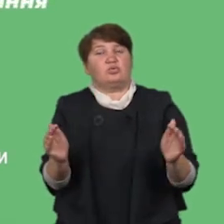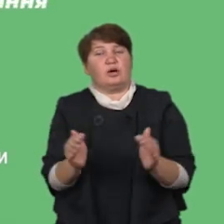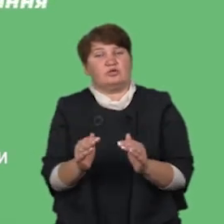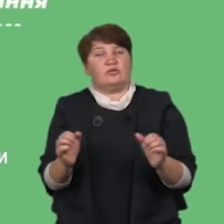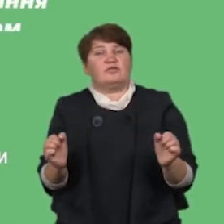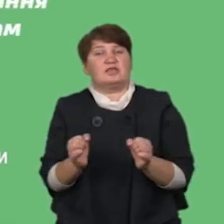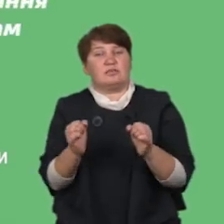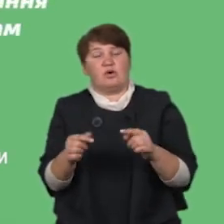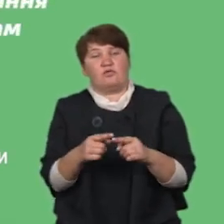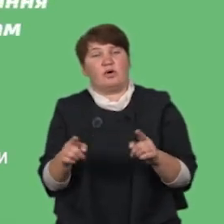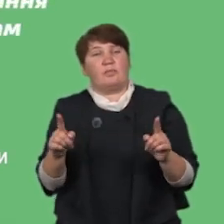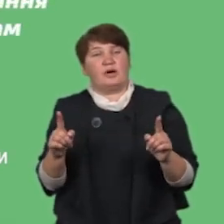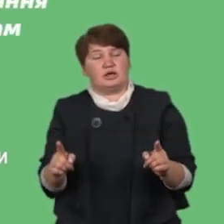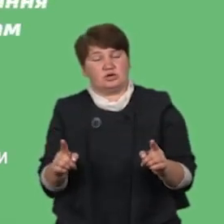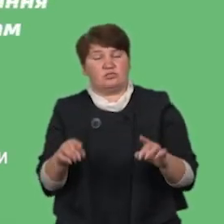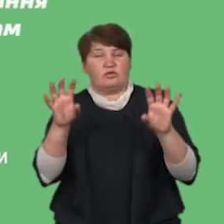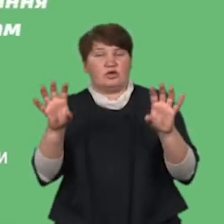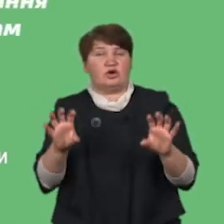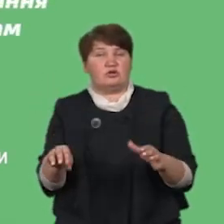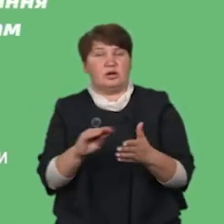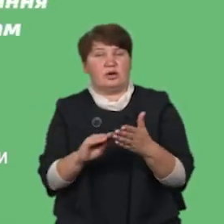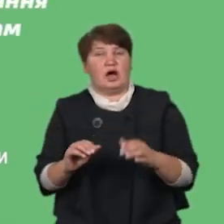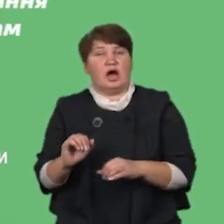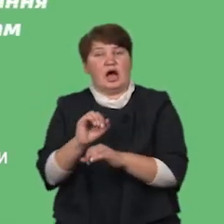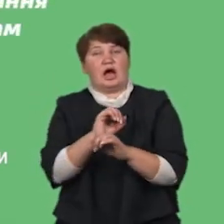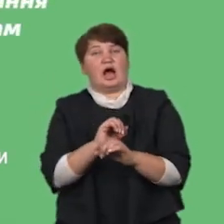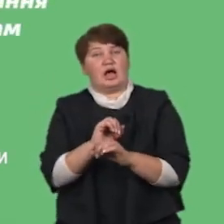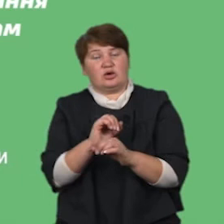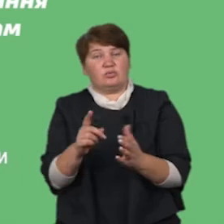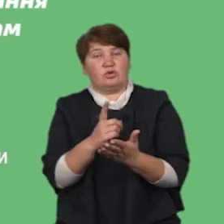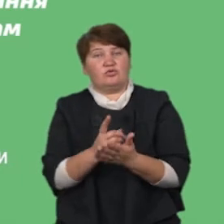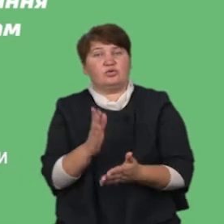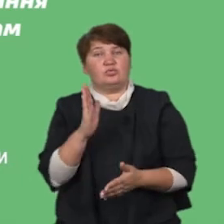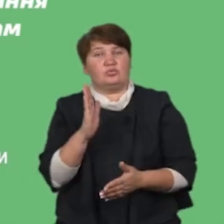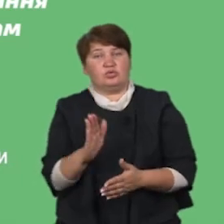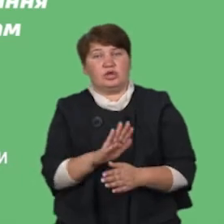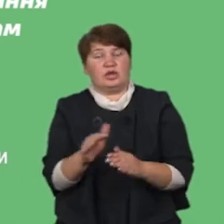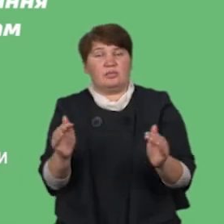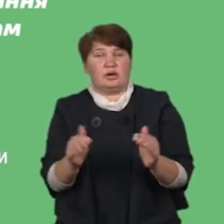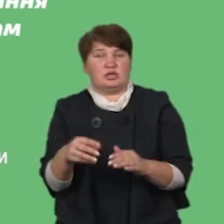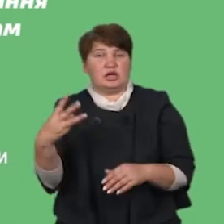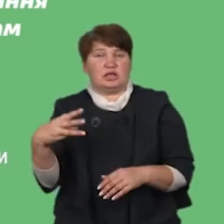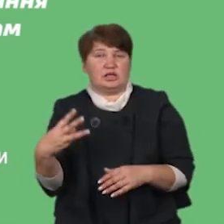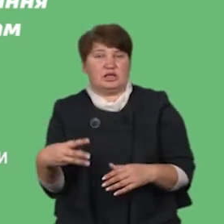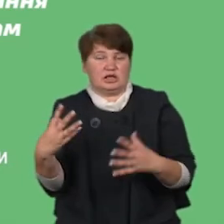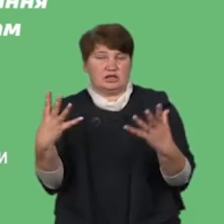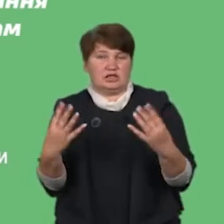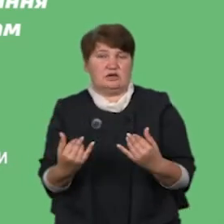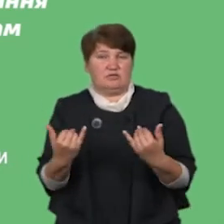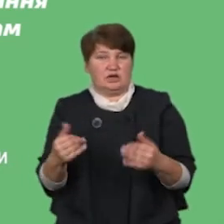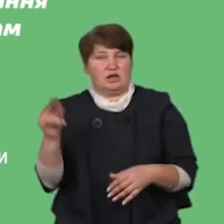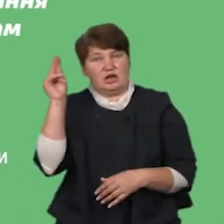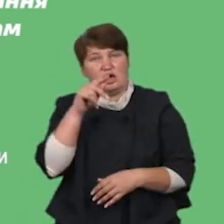Тому що чинник законодавства чітко прописано, що канікули повинні бути не менше, ніж 30 днів для учнів в датах